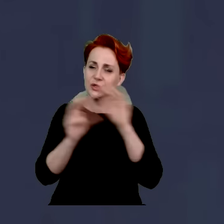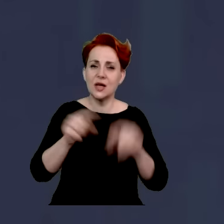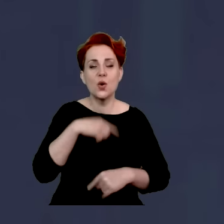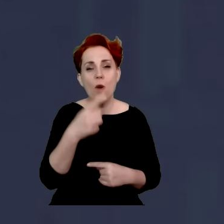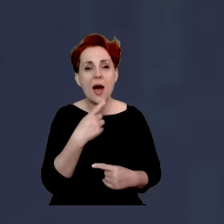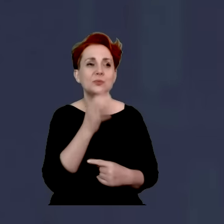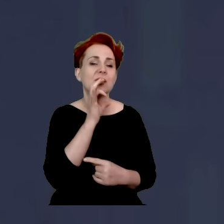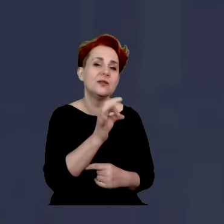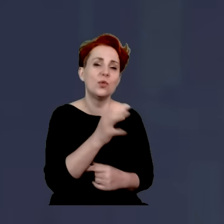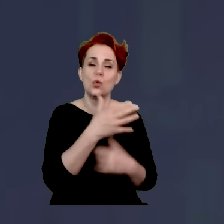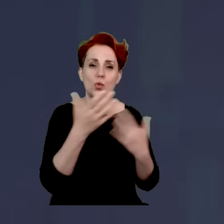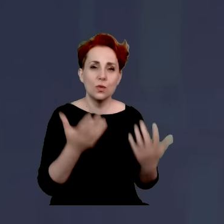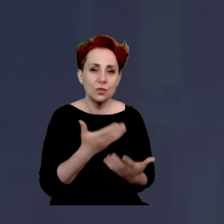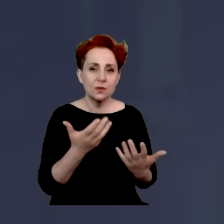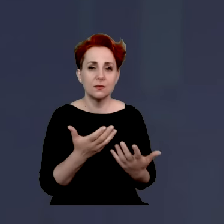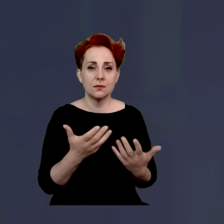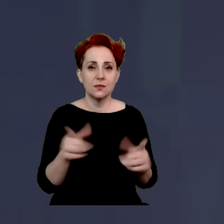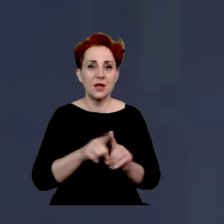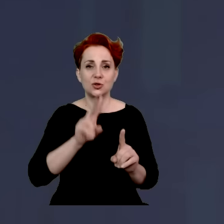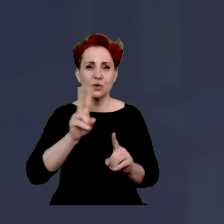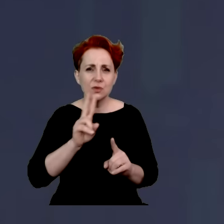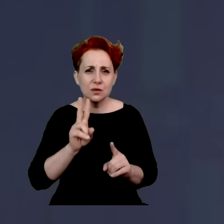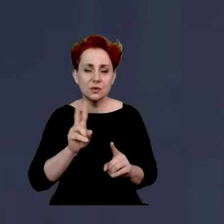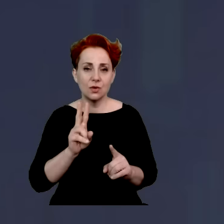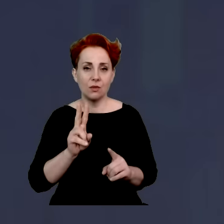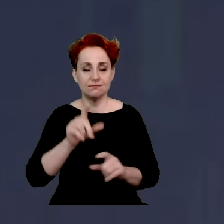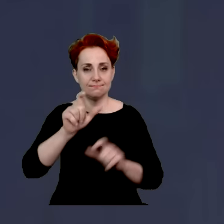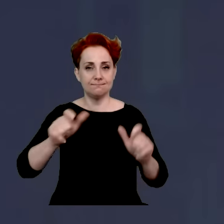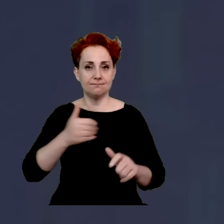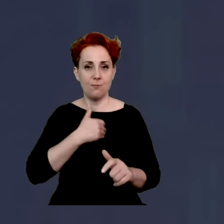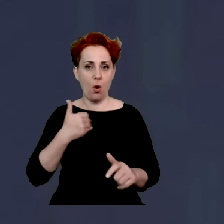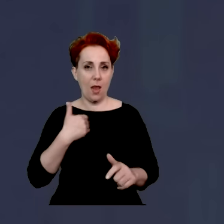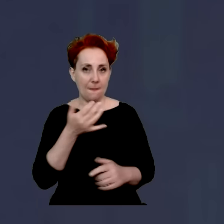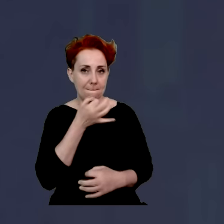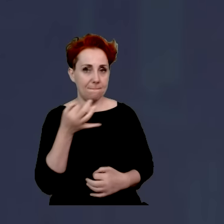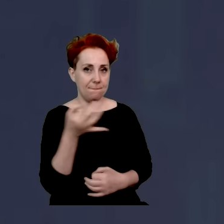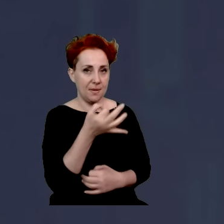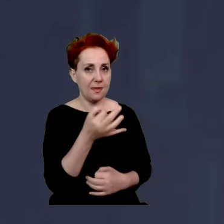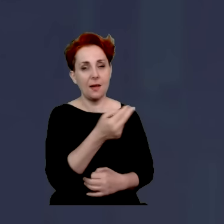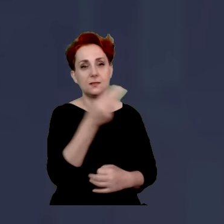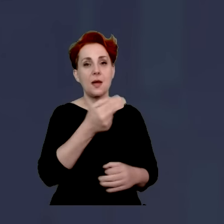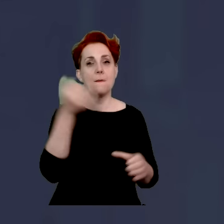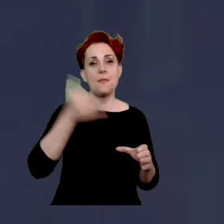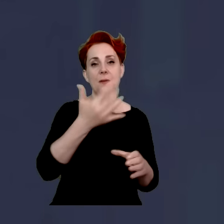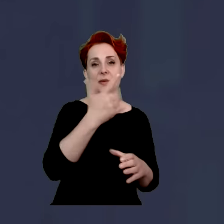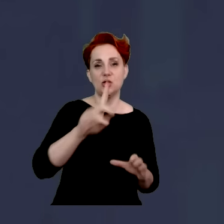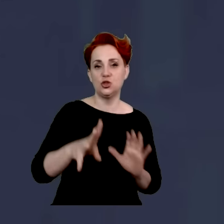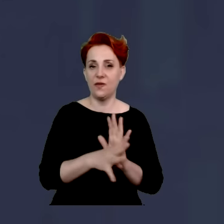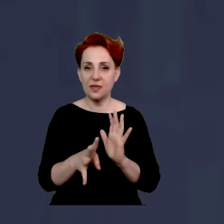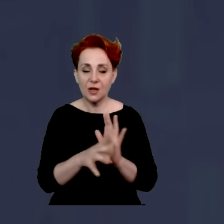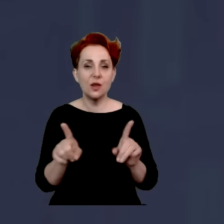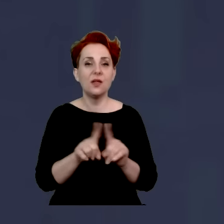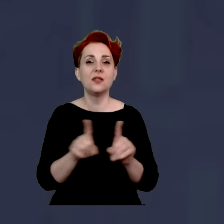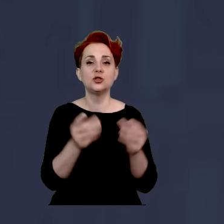oszustwa, czy ci fajni Polacy, ci pytają go o paliwo po 5,19, pytają go o kwotę